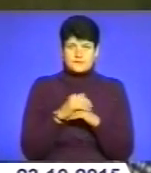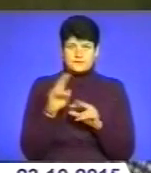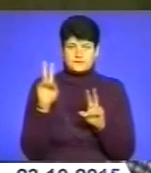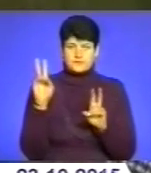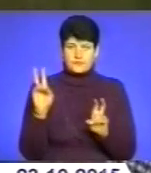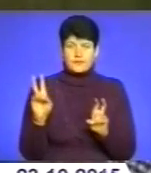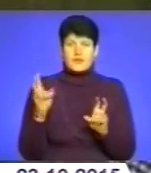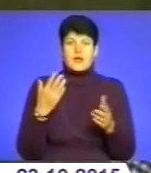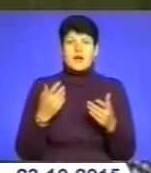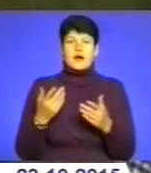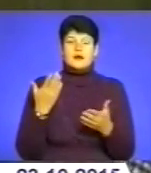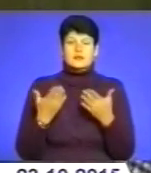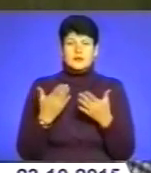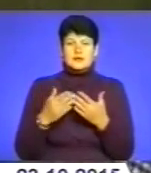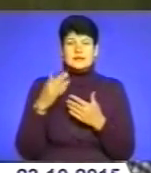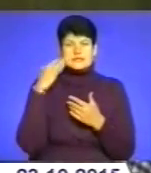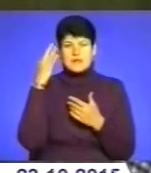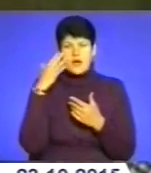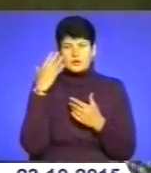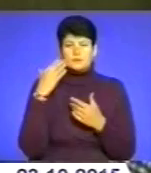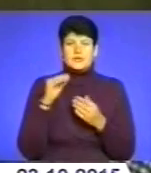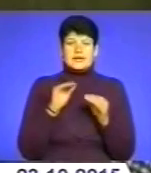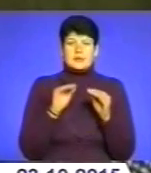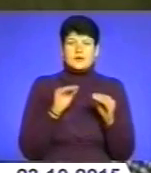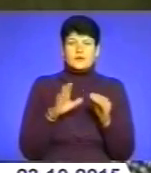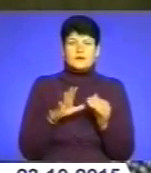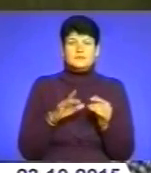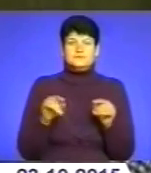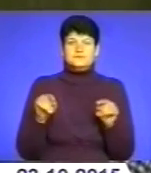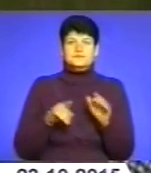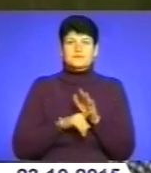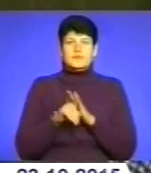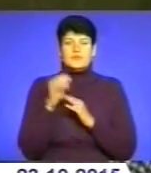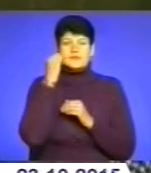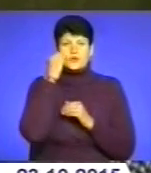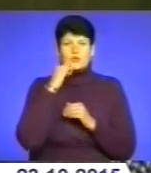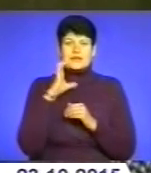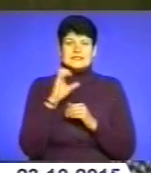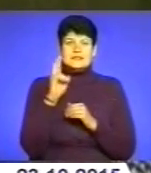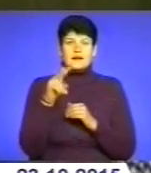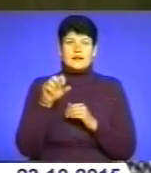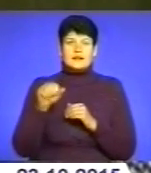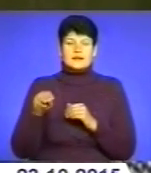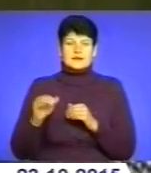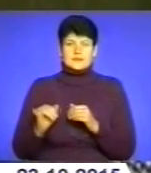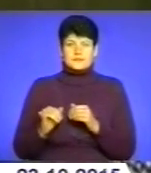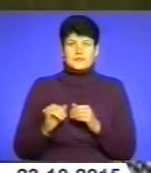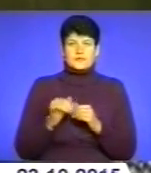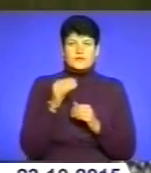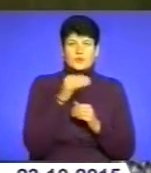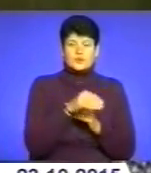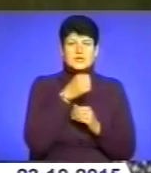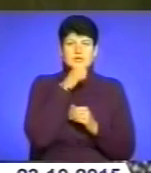задум та репертуар театру зароджувався в старому скалаті, в дідизні Леся Курбаса, у